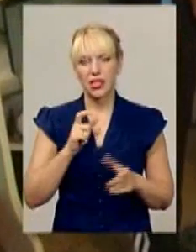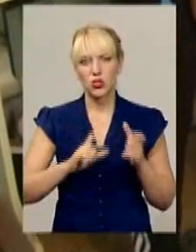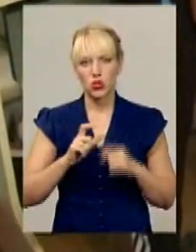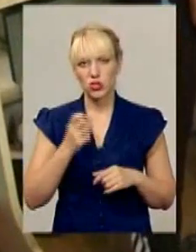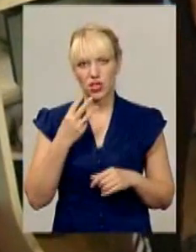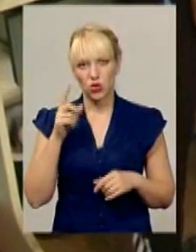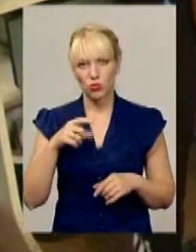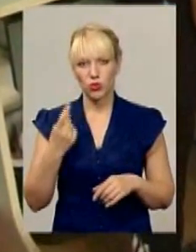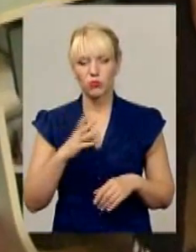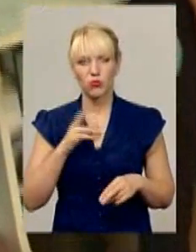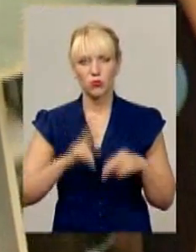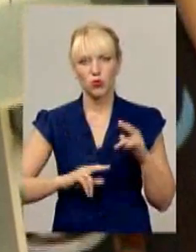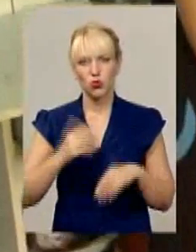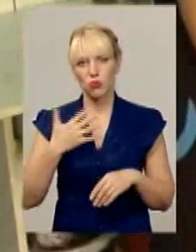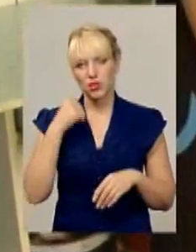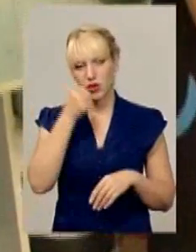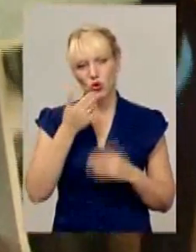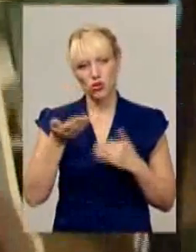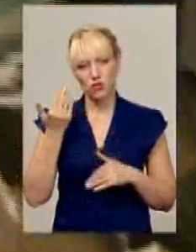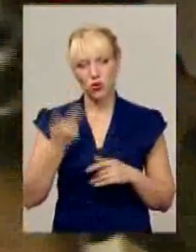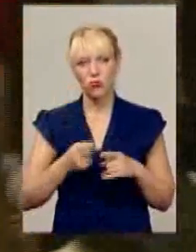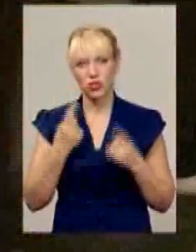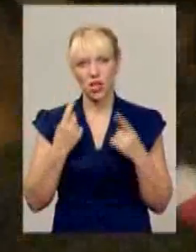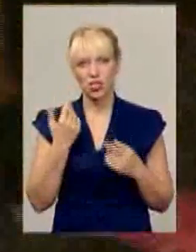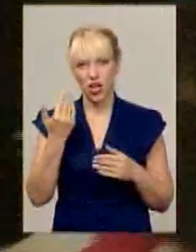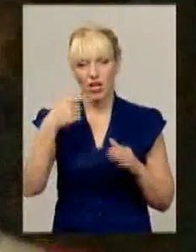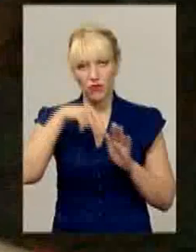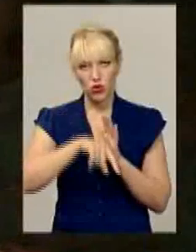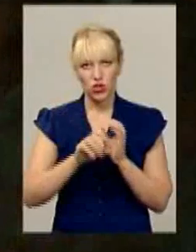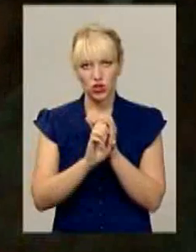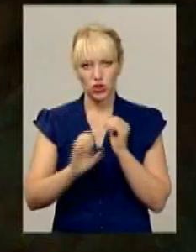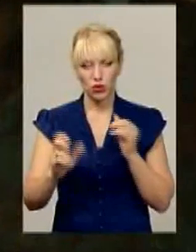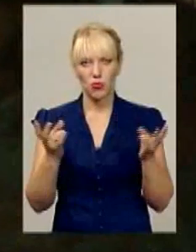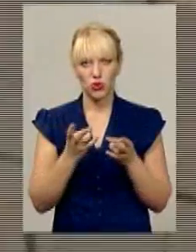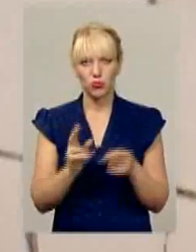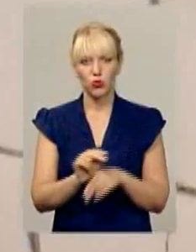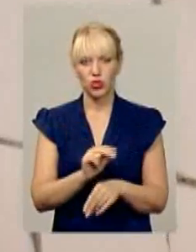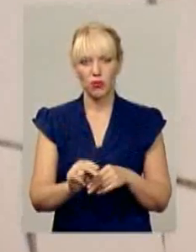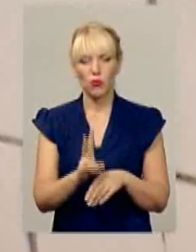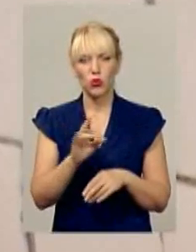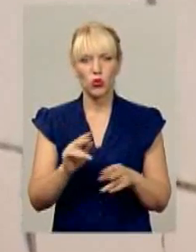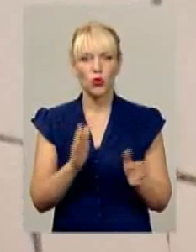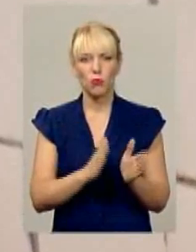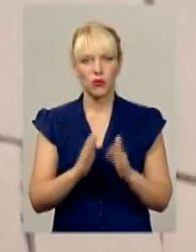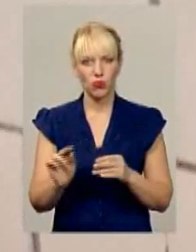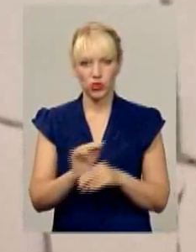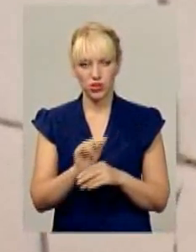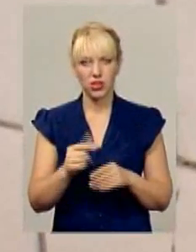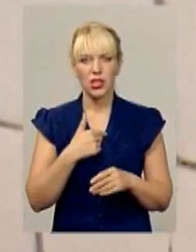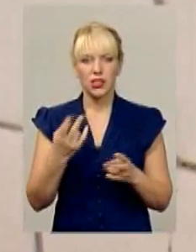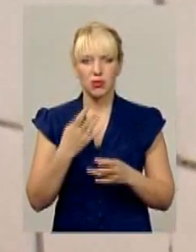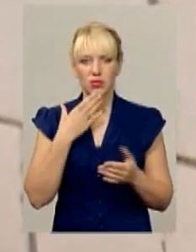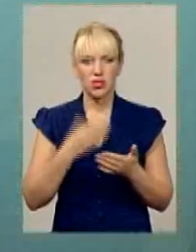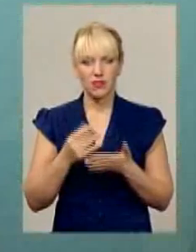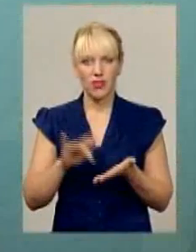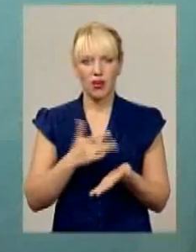був збудований понад 50 років тому. Через це значна частина внутрішніх комунікацій і потребує ремонту. Але приводити їх до ладу доводиться за свій